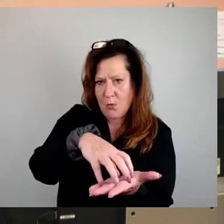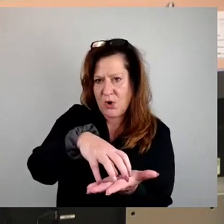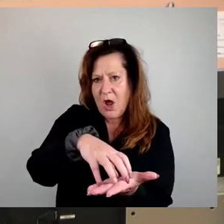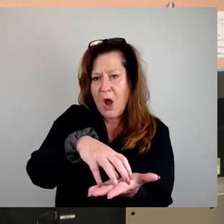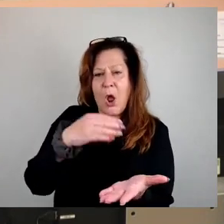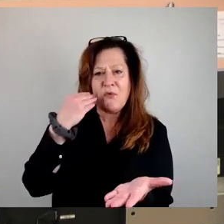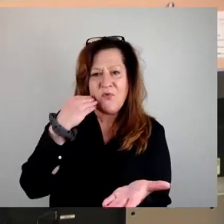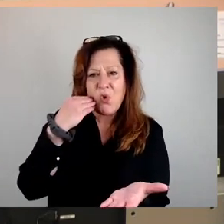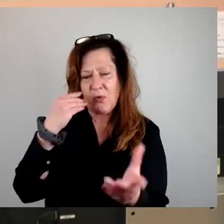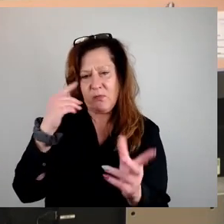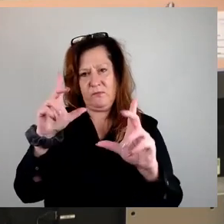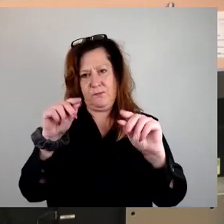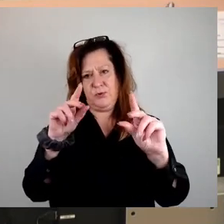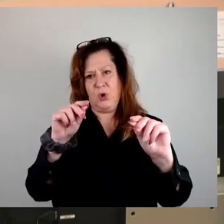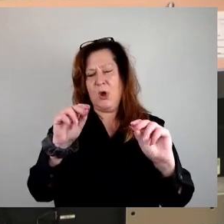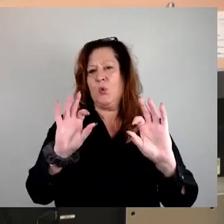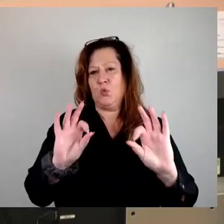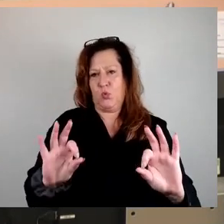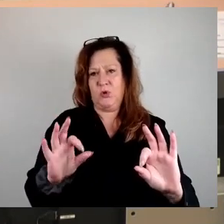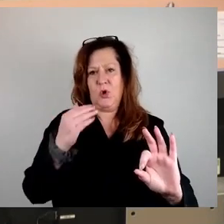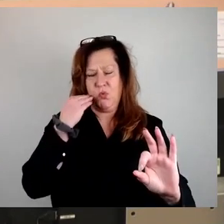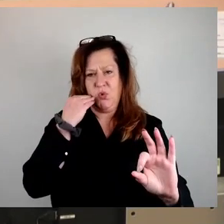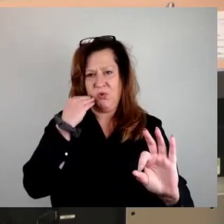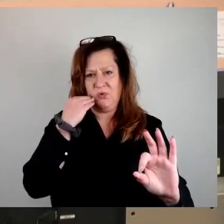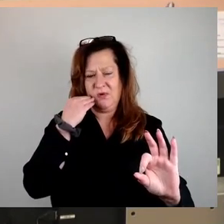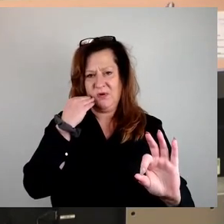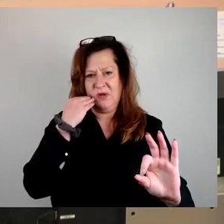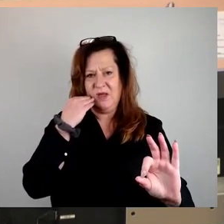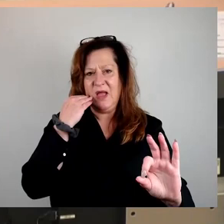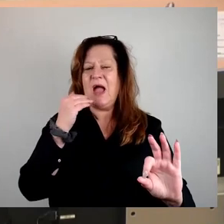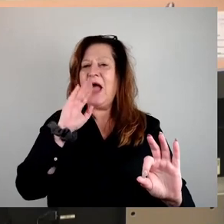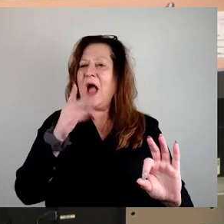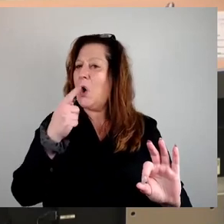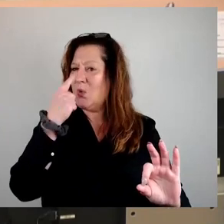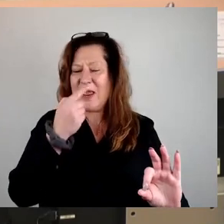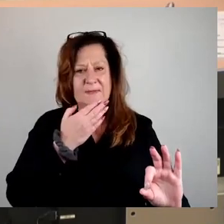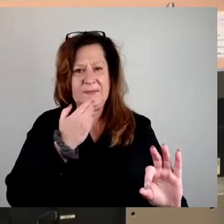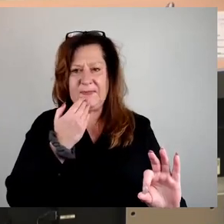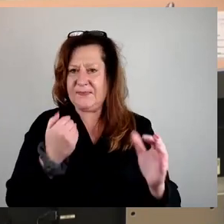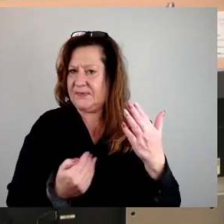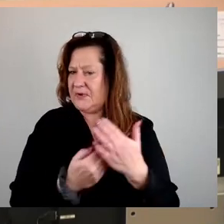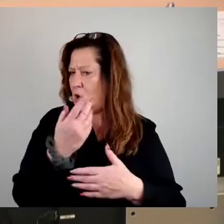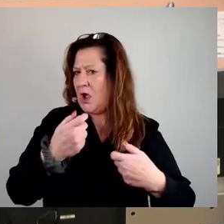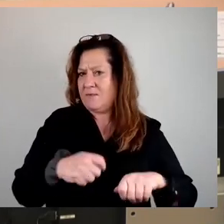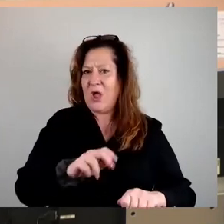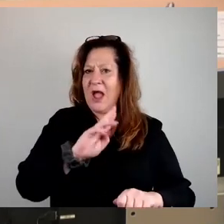und das gilt auch, wenn sie nicht neu gebaut ist, sondern wenn sie gekauft wird.